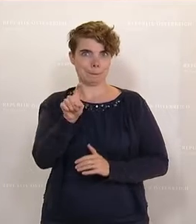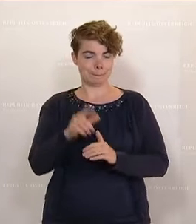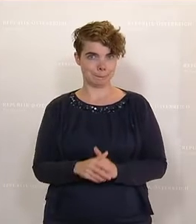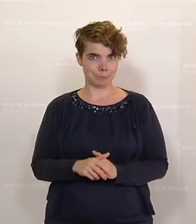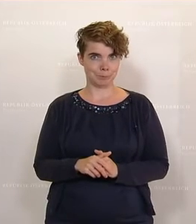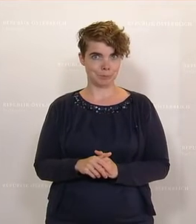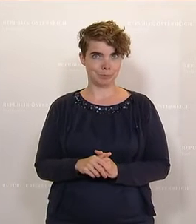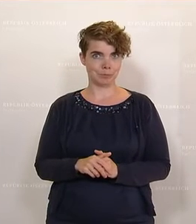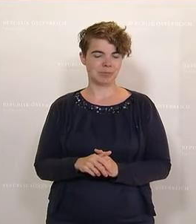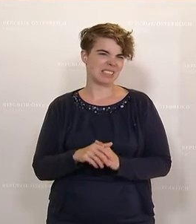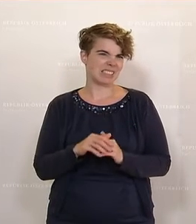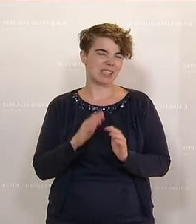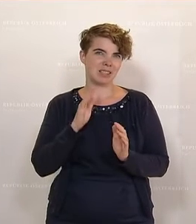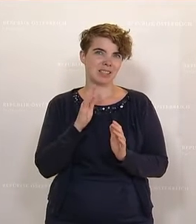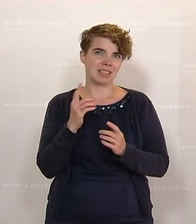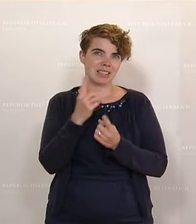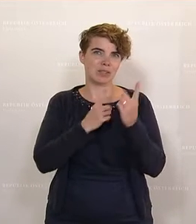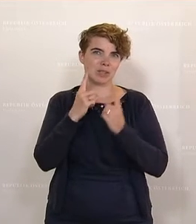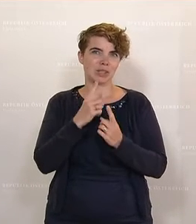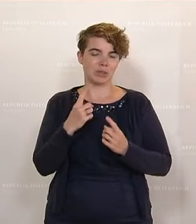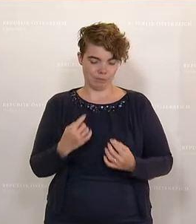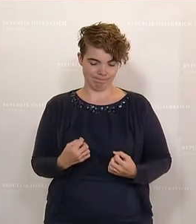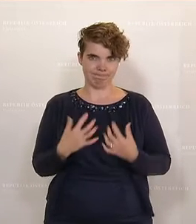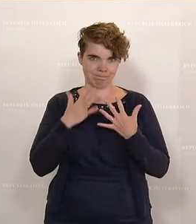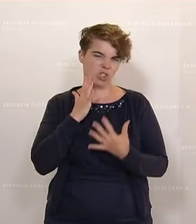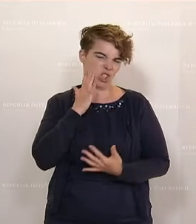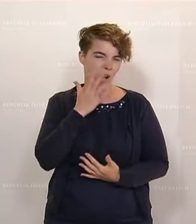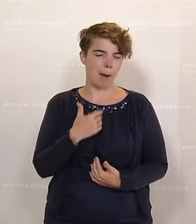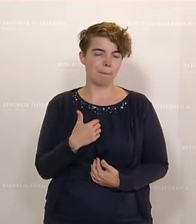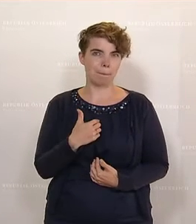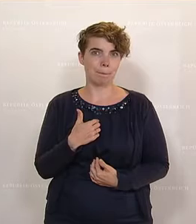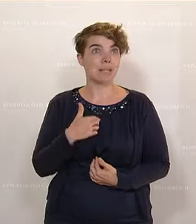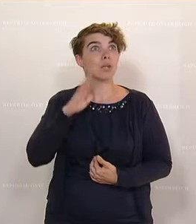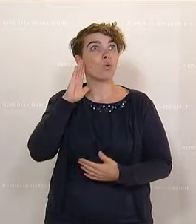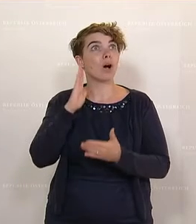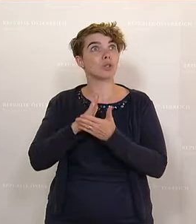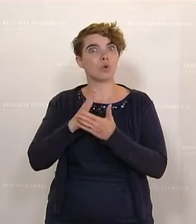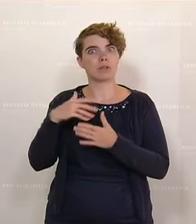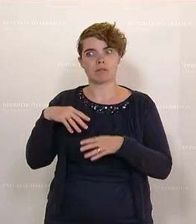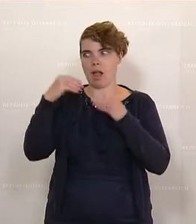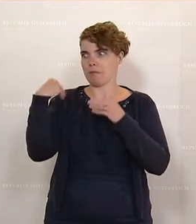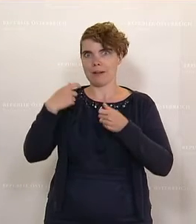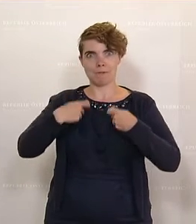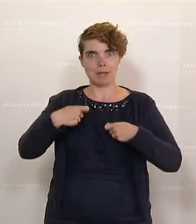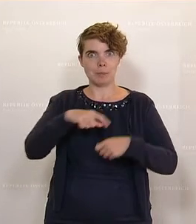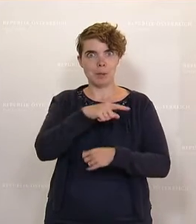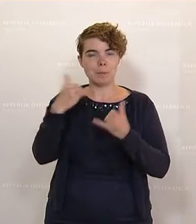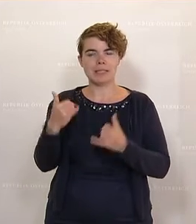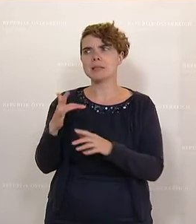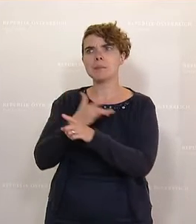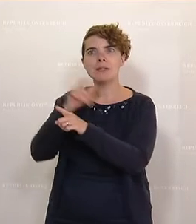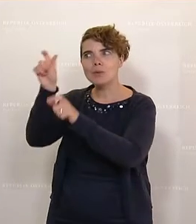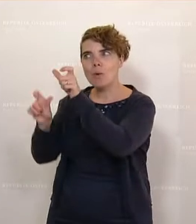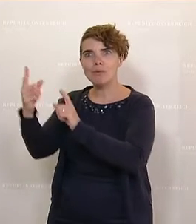Wir sind in einer beschämenden Situation und das höre ich seit den ersten Wochen vom Krieg von den Betroffenen, von den Helfern, die hier versuchen,